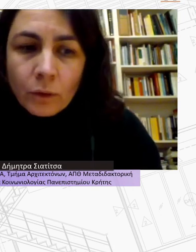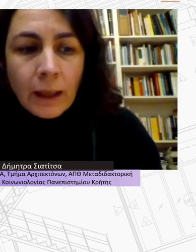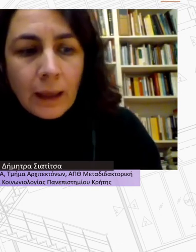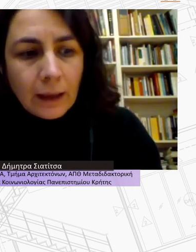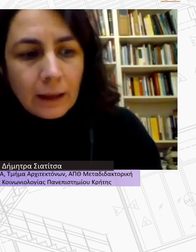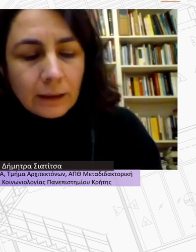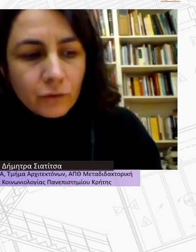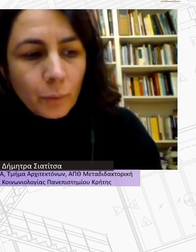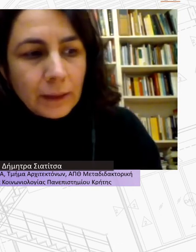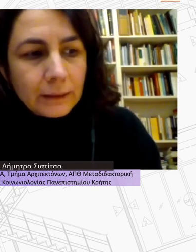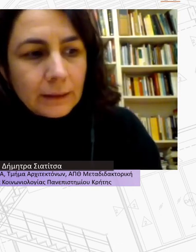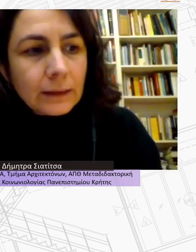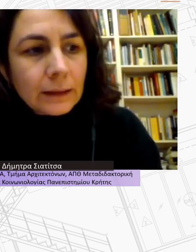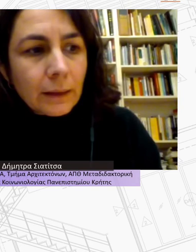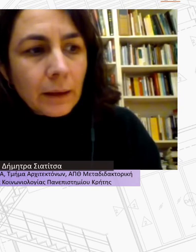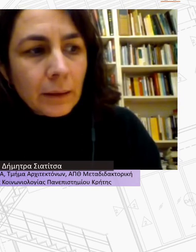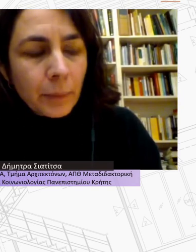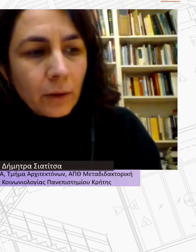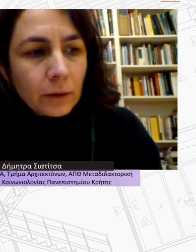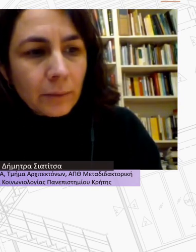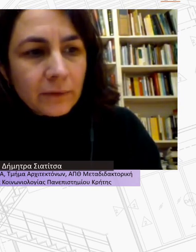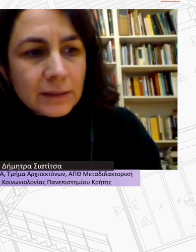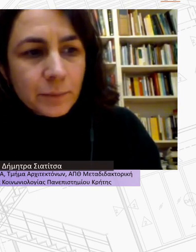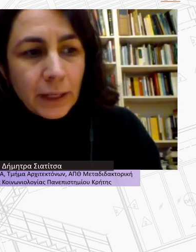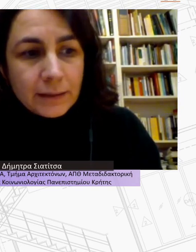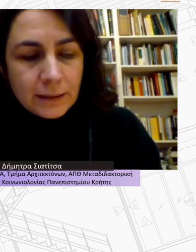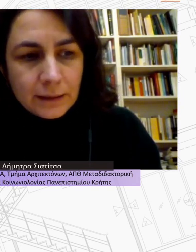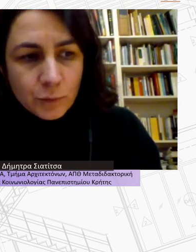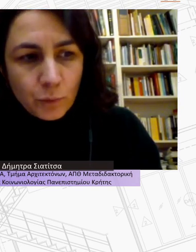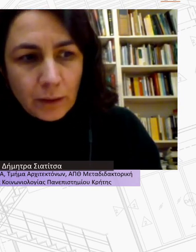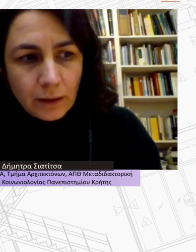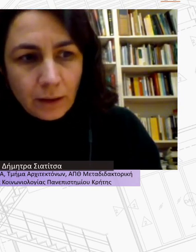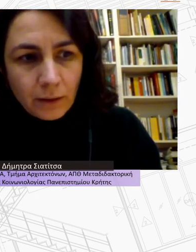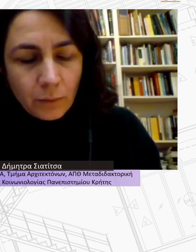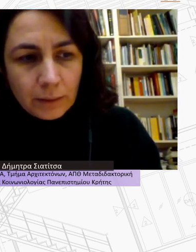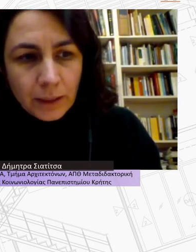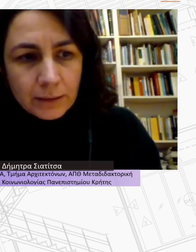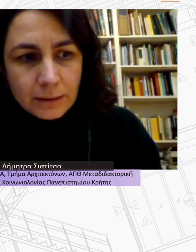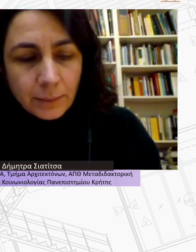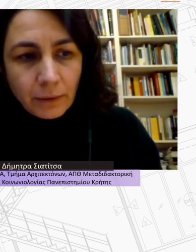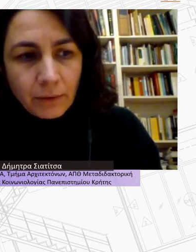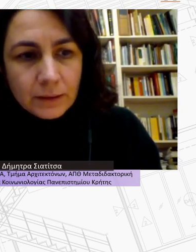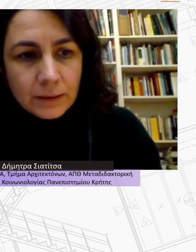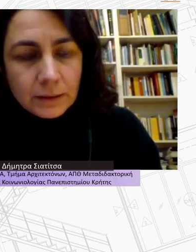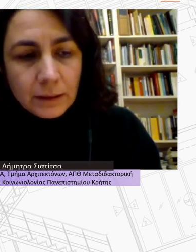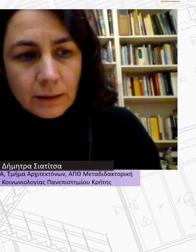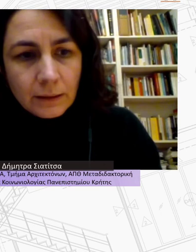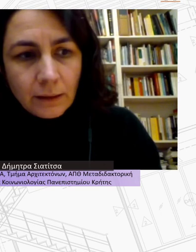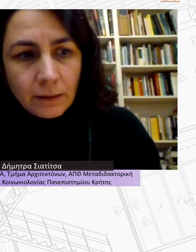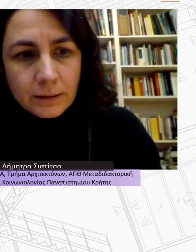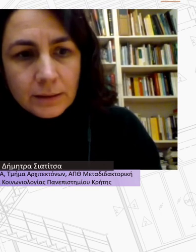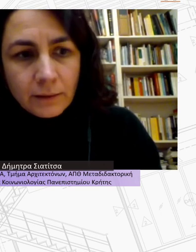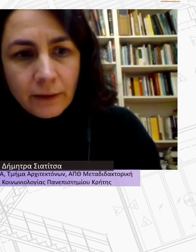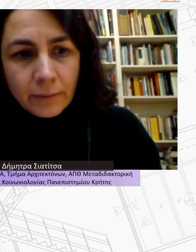κατοίκων. Και αυτό παρατηρείται και πλέον και με αυτές τις πράσινες, ας πούμε, αν θέλουμε, τις πράσινες επενδύσεις και